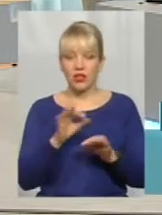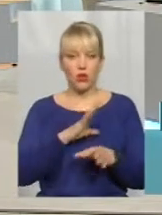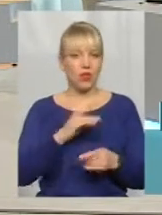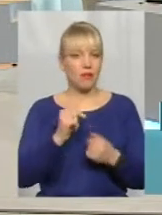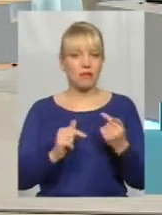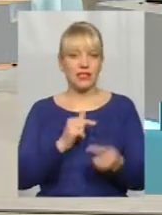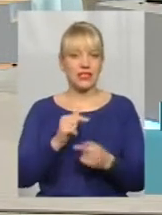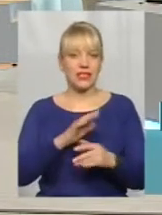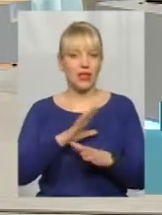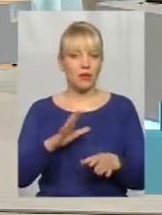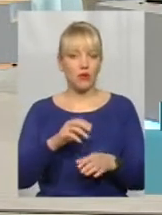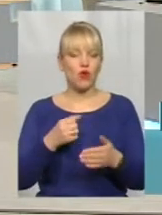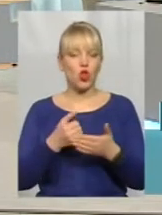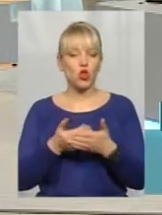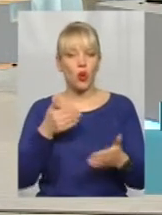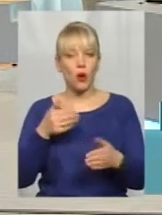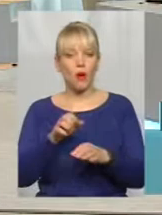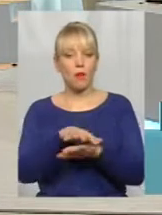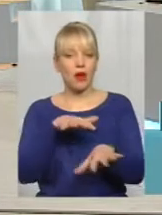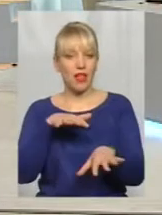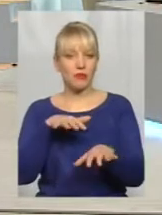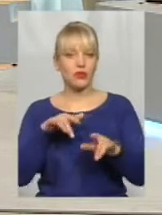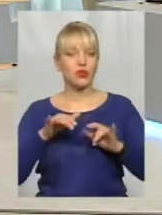до парламентської діяльності. І все.